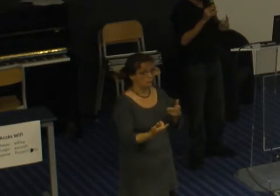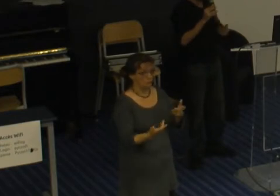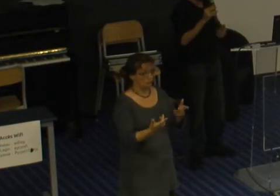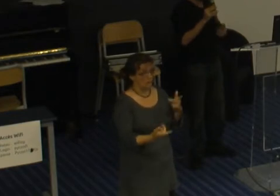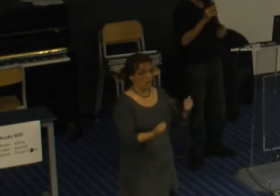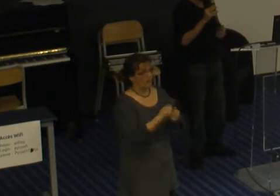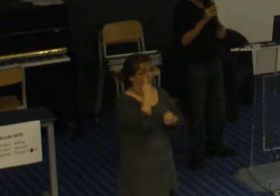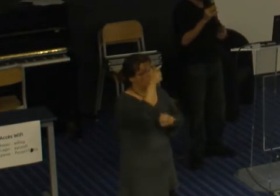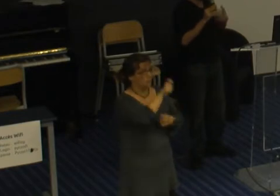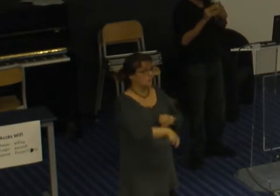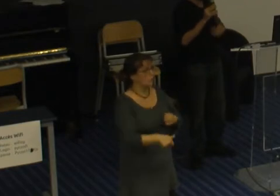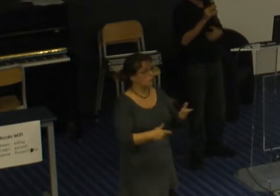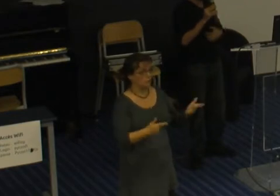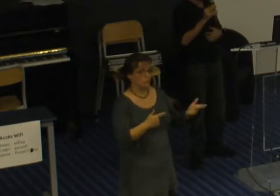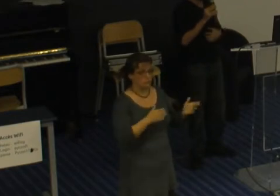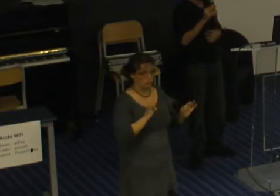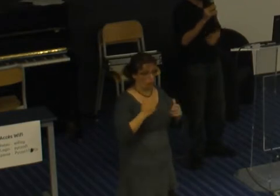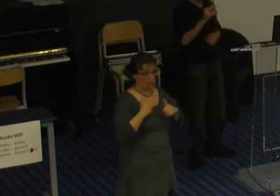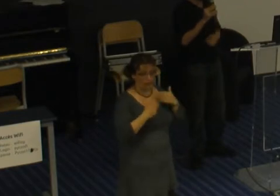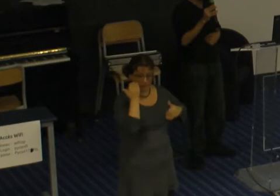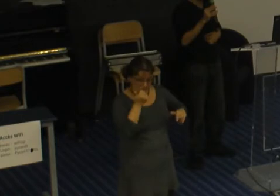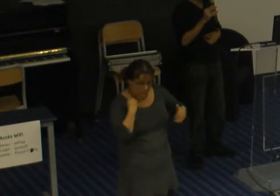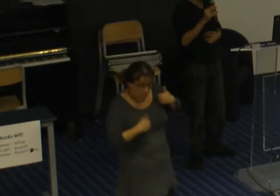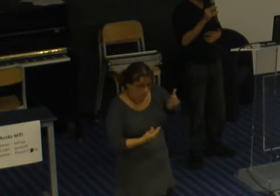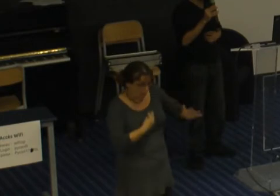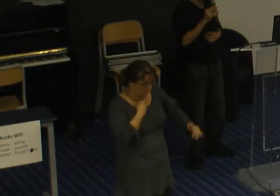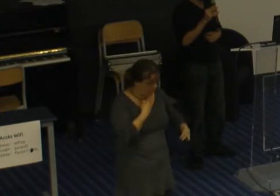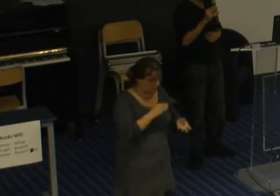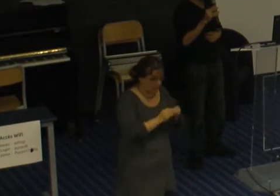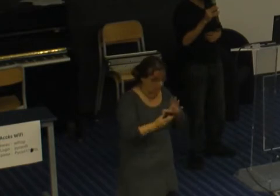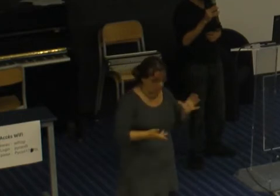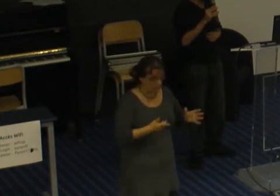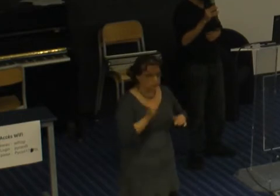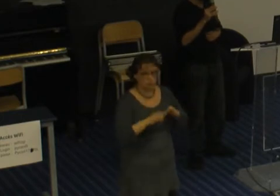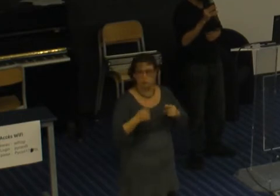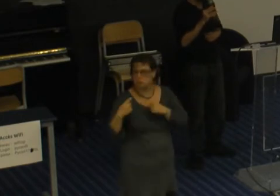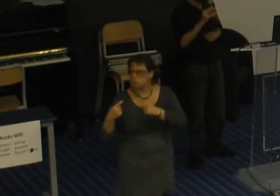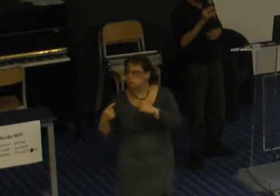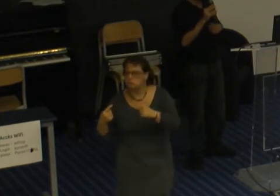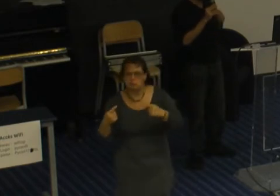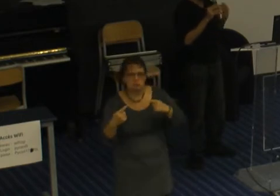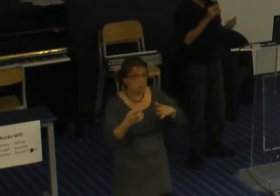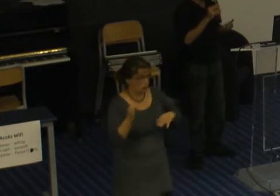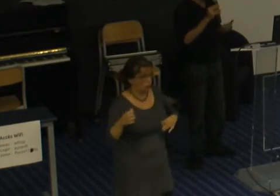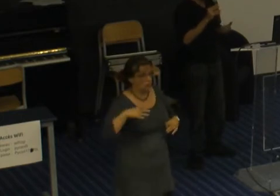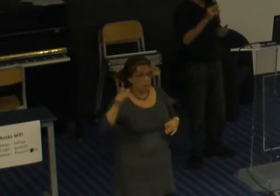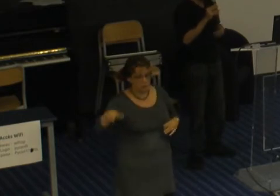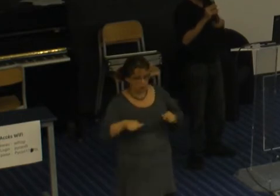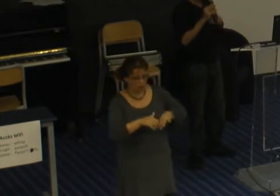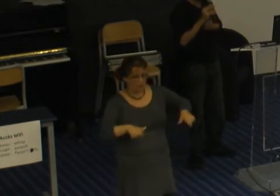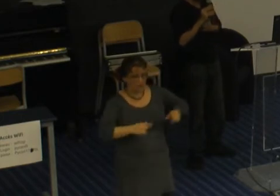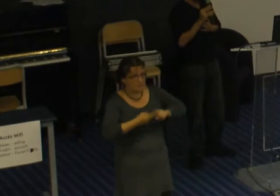mais qu'est-ce qui se passe quand j'ai des problèmes et puis j'ai commencé à échanger avec des gens et puis il en a qui ont des claviers spéciaux